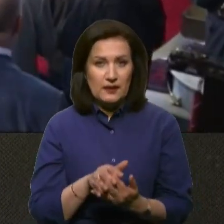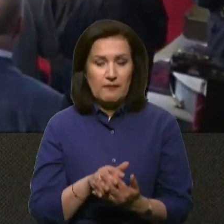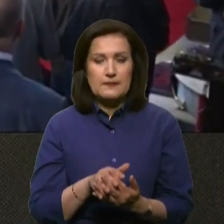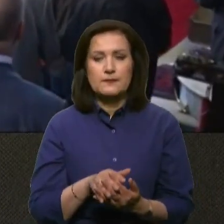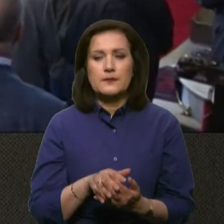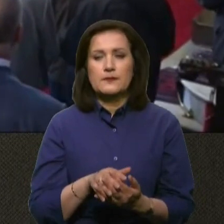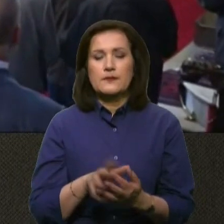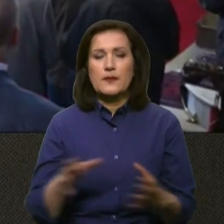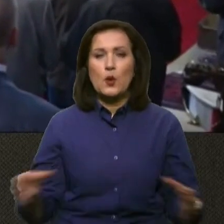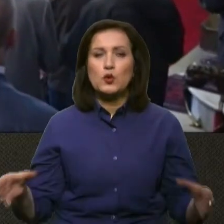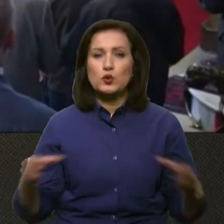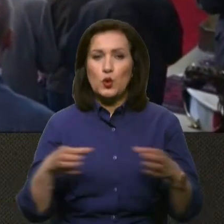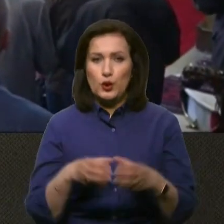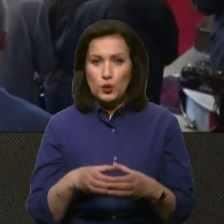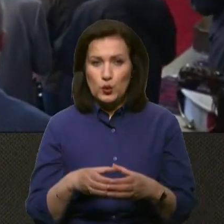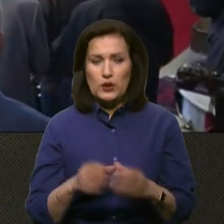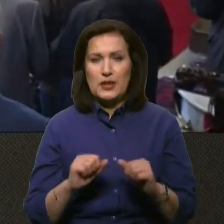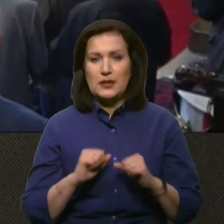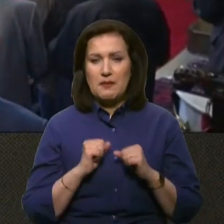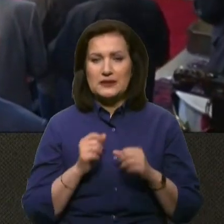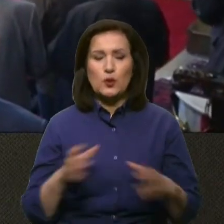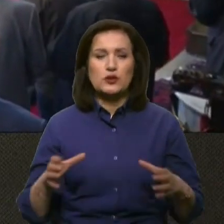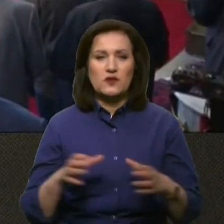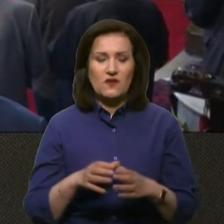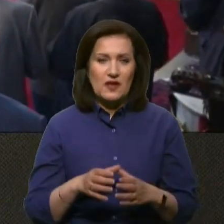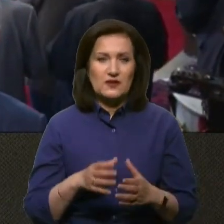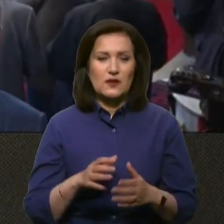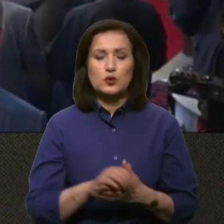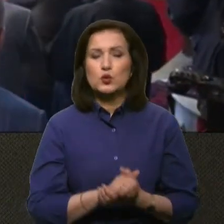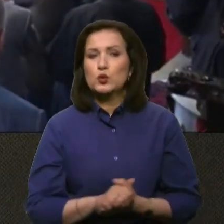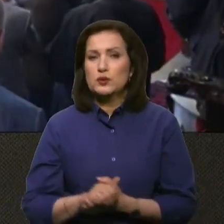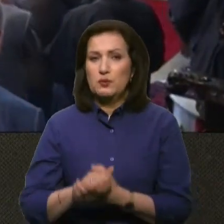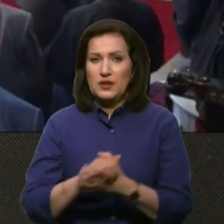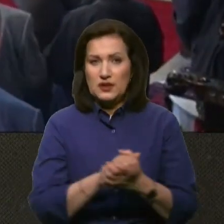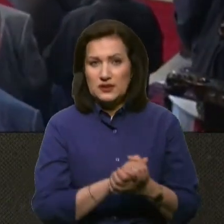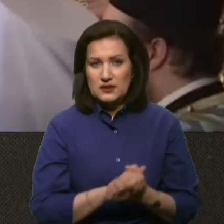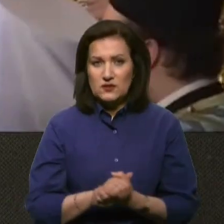вона консолідує, намагається консолідувати, принаймні, суспільство,